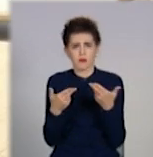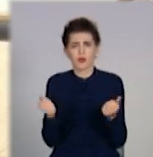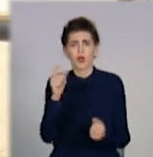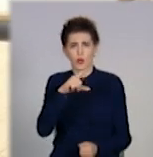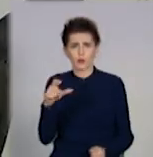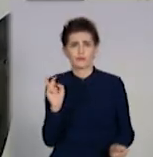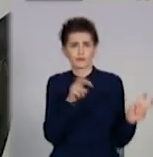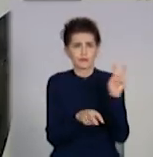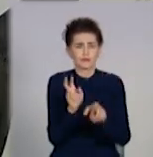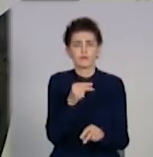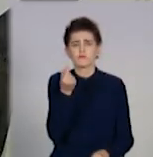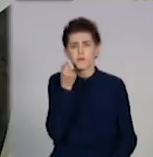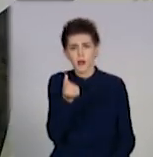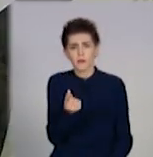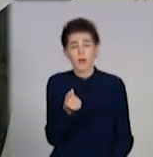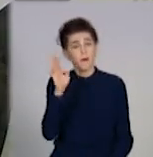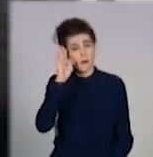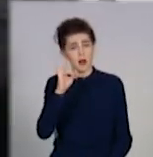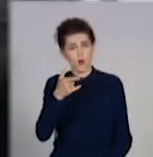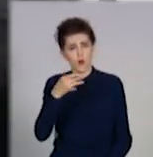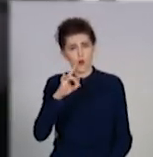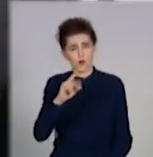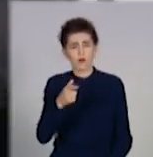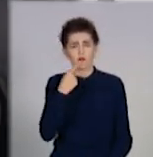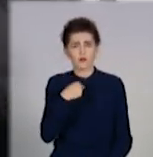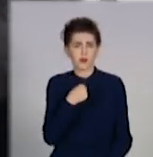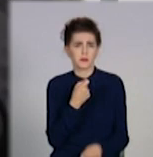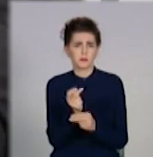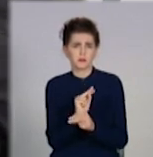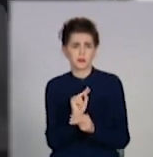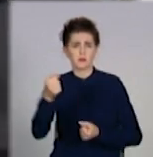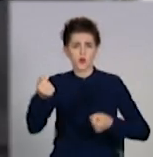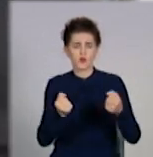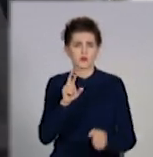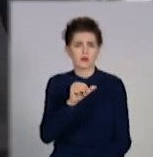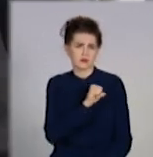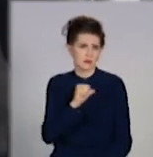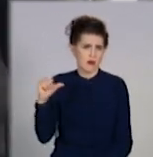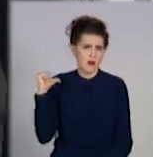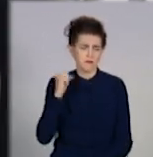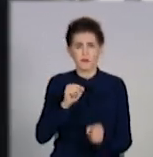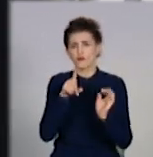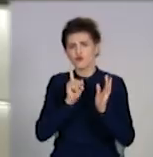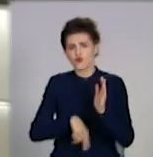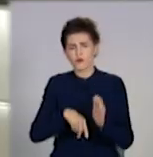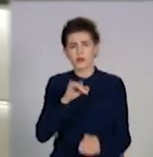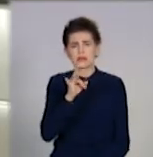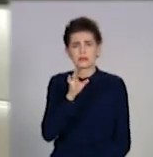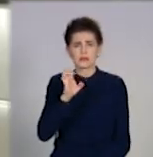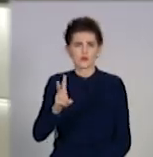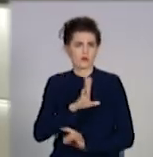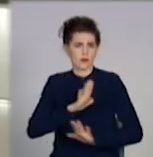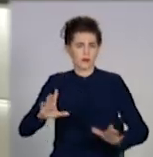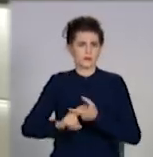А ось пан Ігор під час карантину ремонтує автівку власноруч. І додає, так дешевше і ризик підхопити